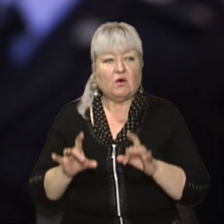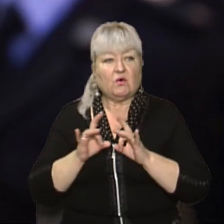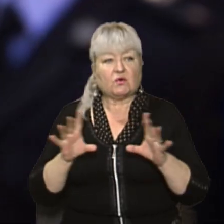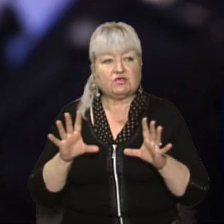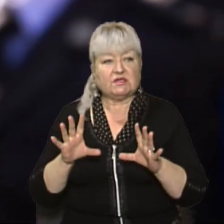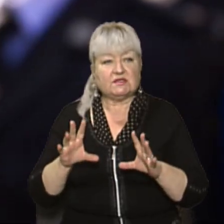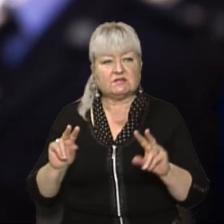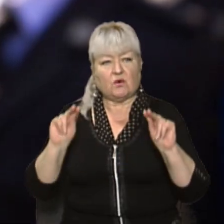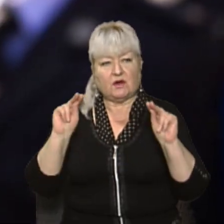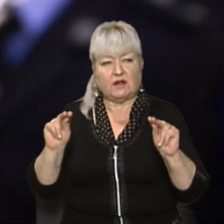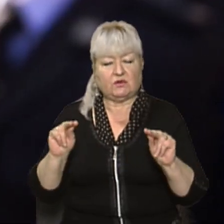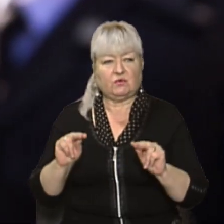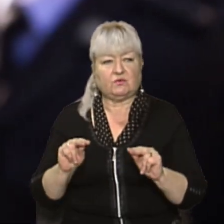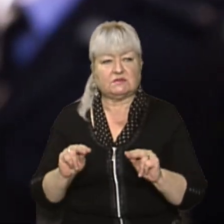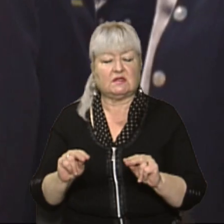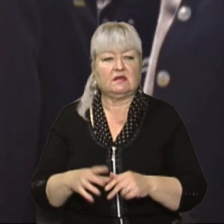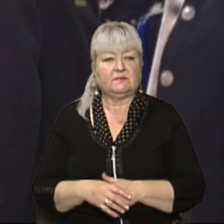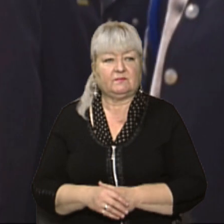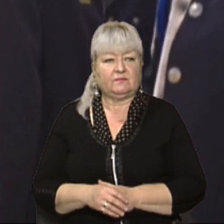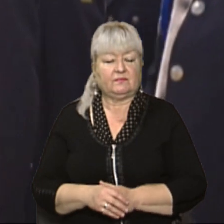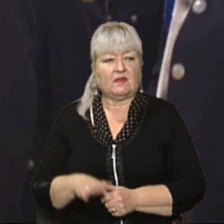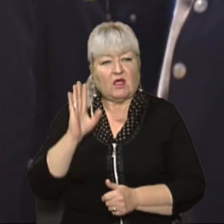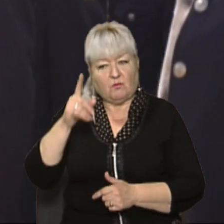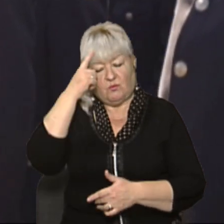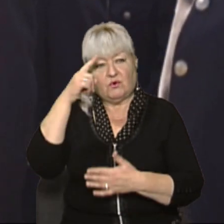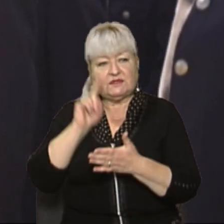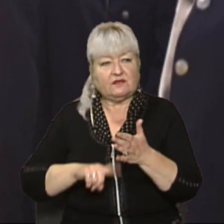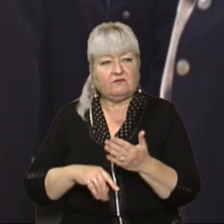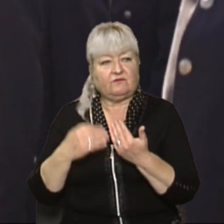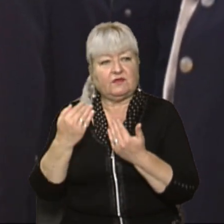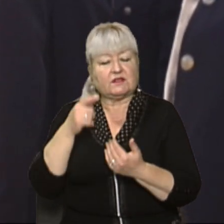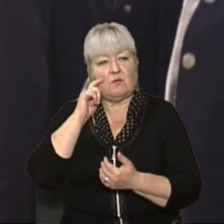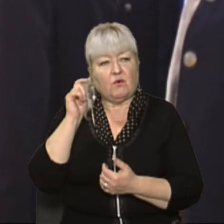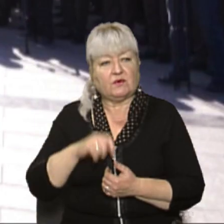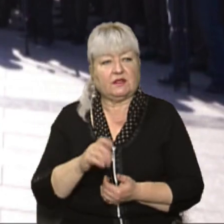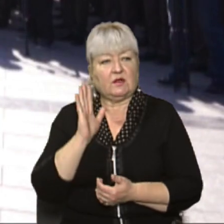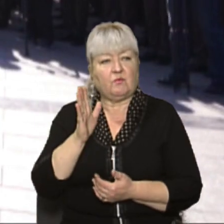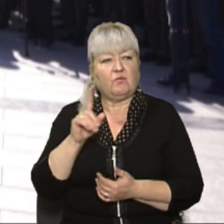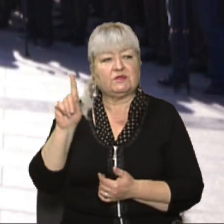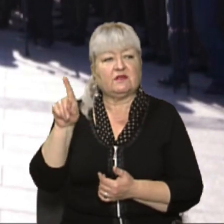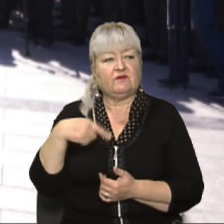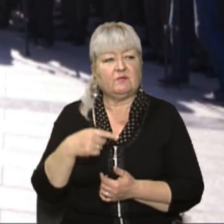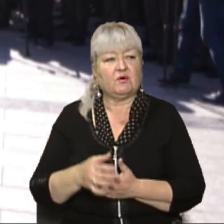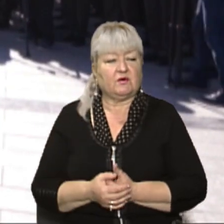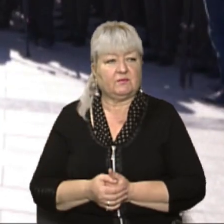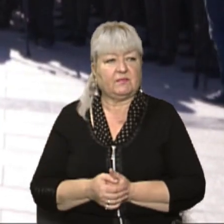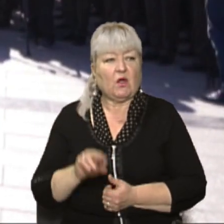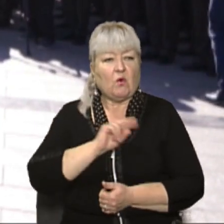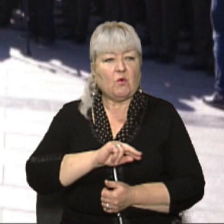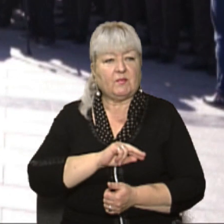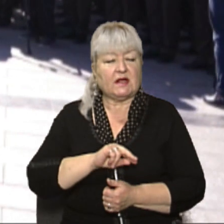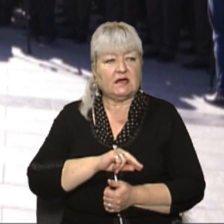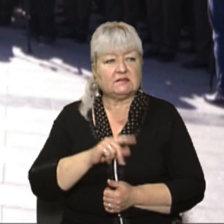Бути вірним сином України та її народу, бути вимагливим у праці над собою,